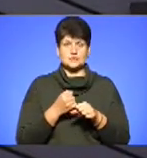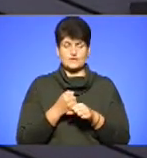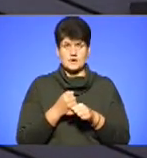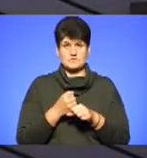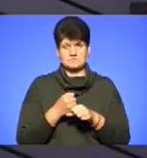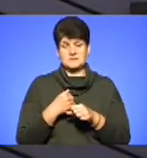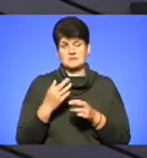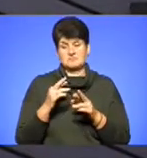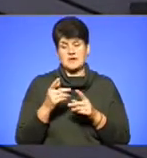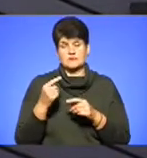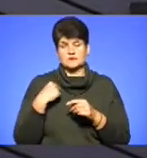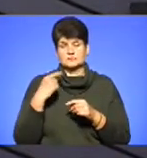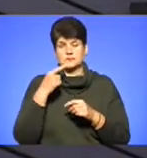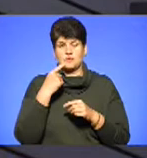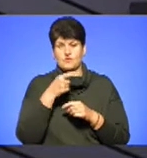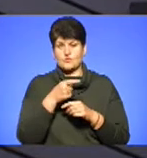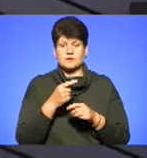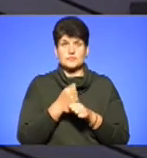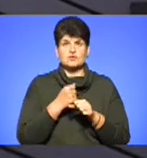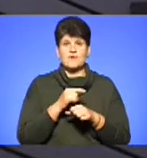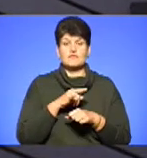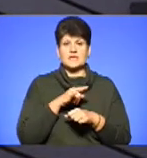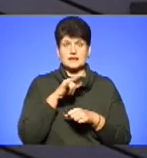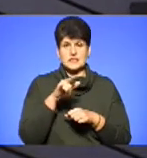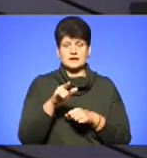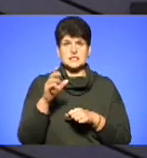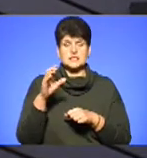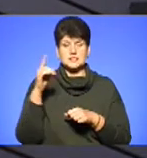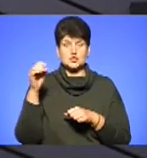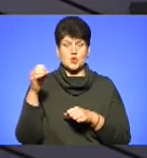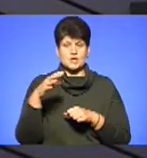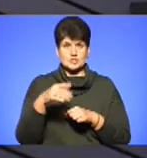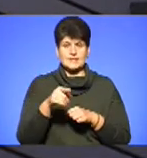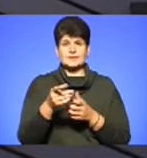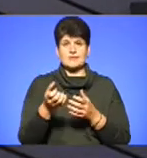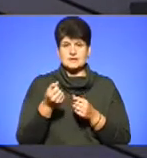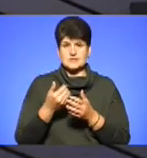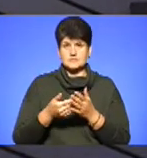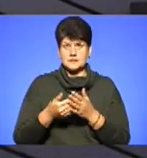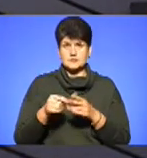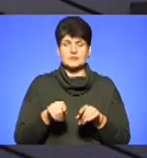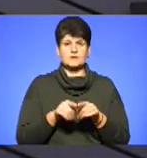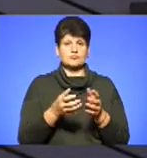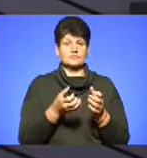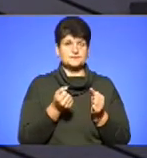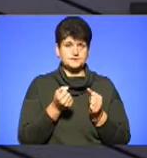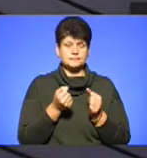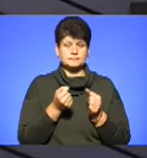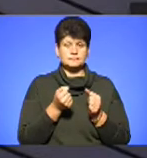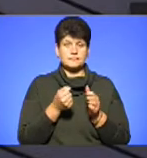їхніми повідомленнями працював літак, на соняшнику. Там відібрали зразок, також відібрали зразок